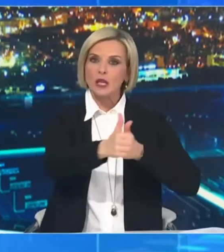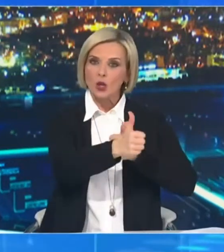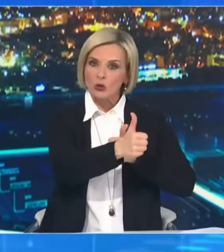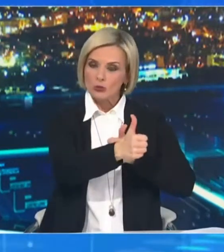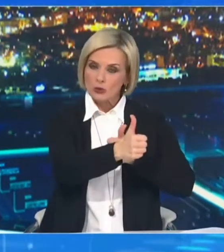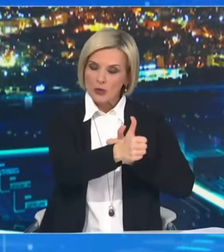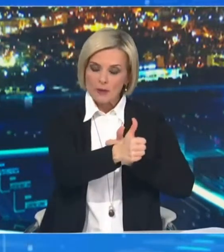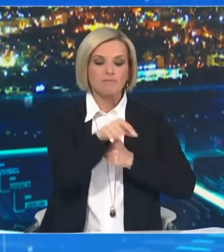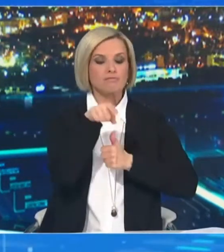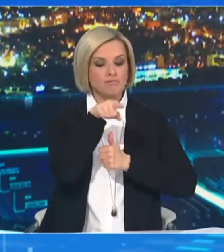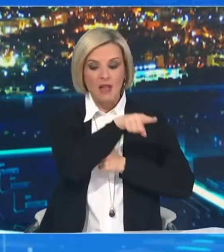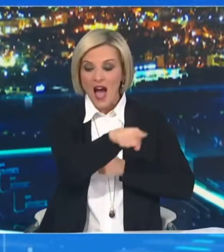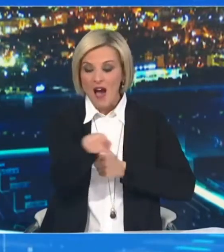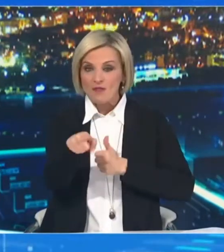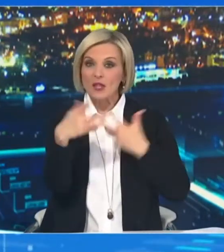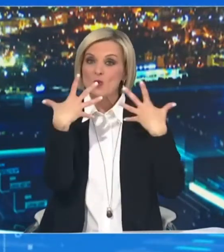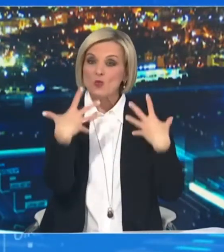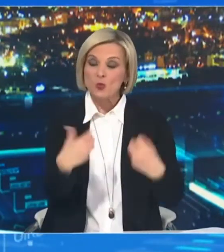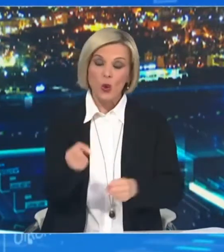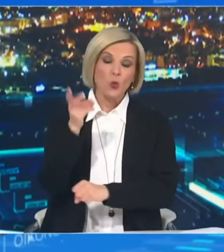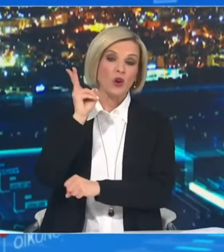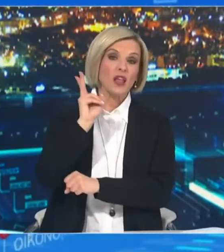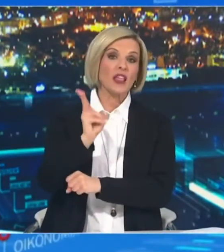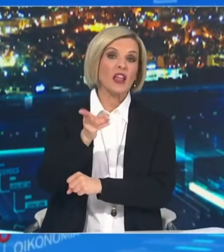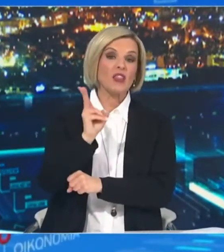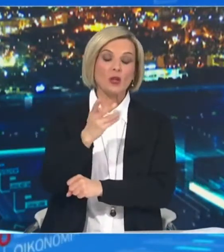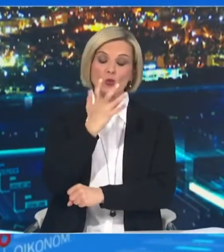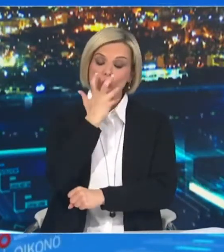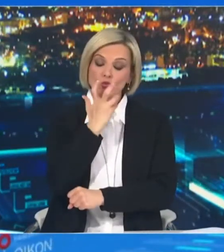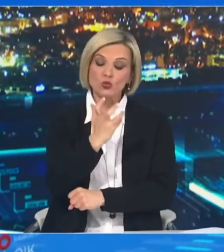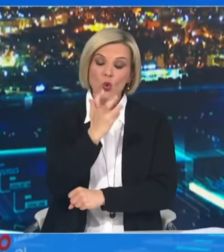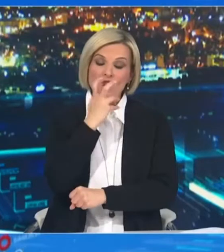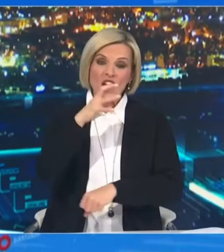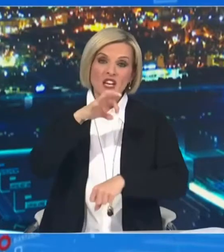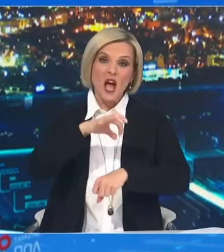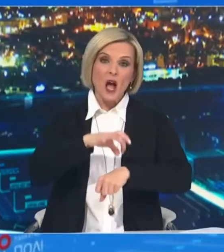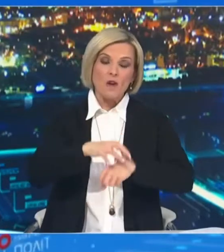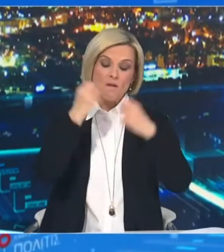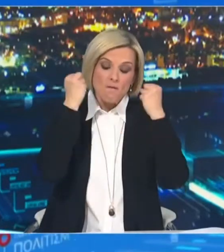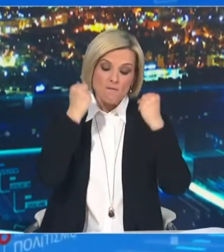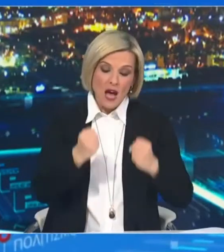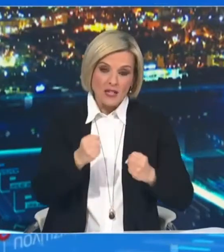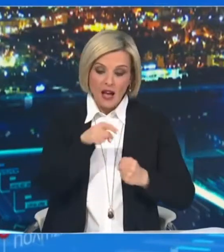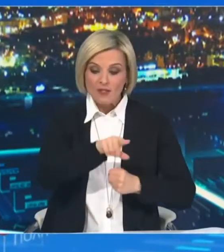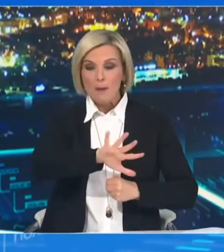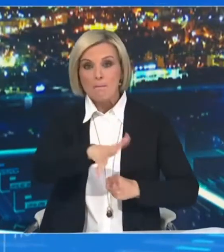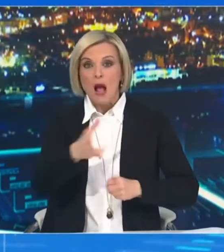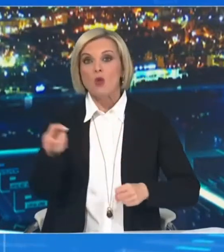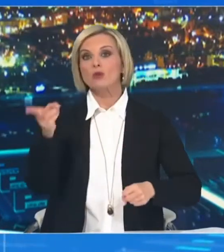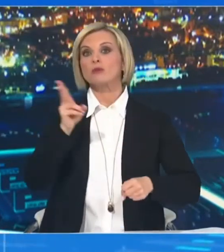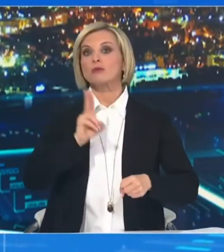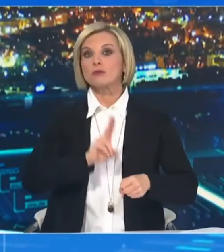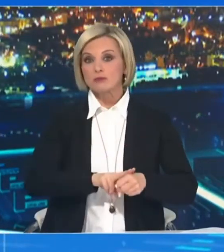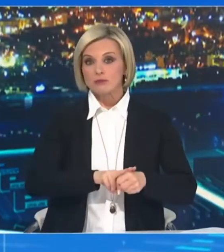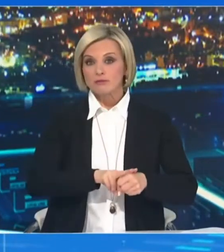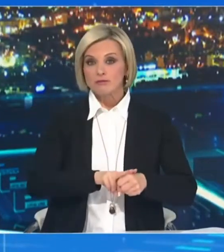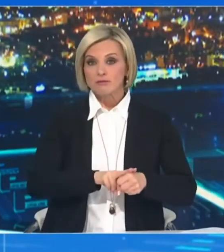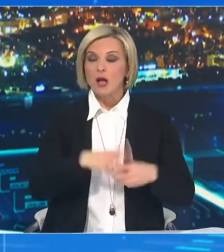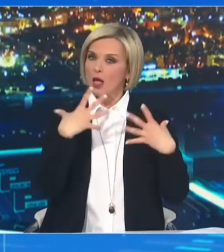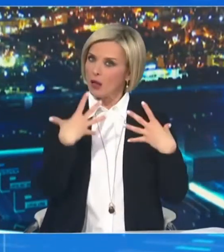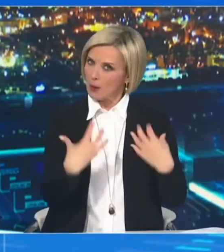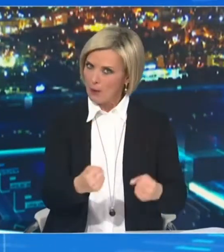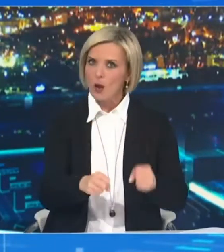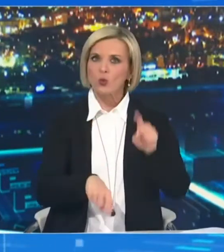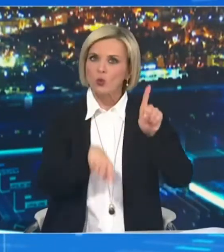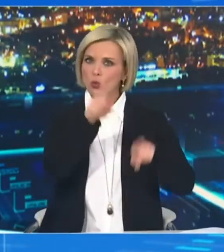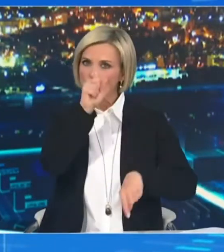τον κίνδυνο της σοβαρής νόσου και του θανάτου. Εκτός βέβαια από τις